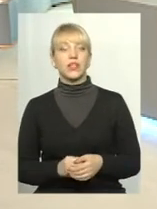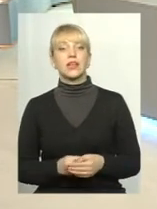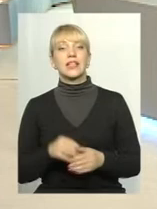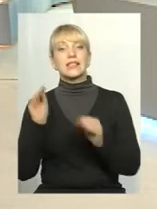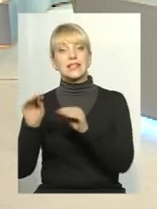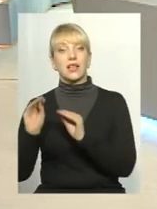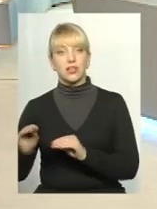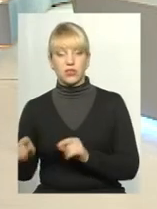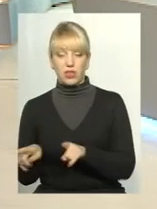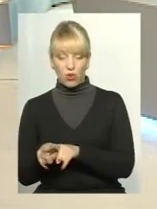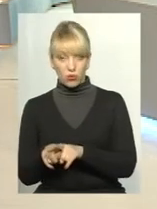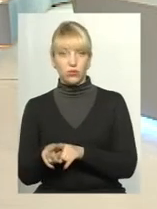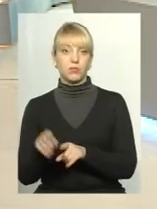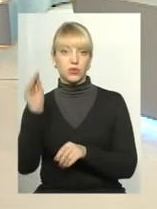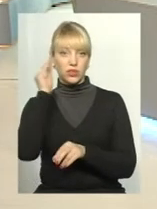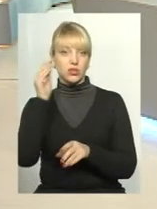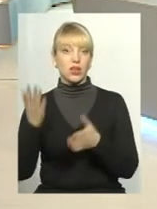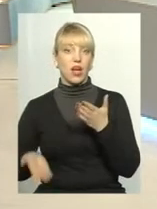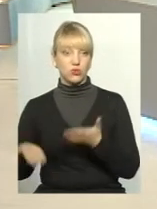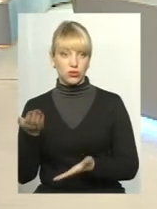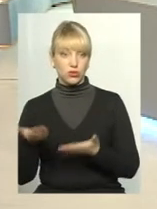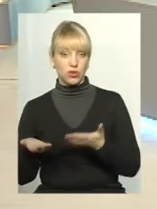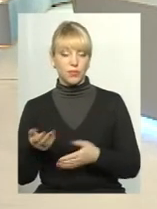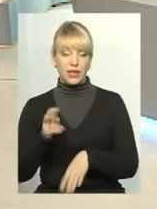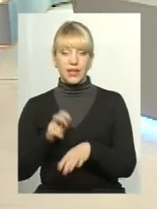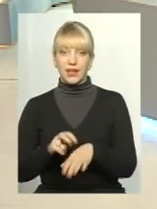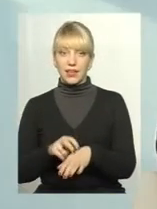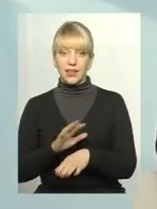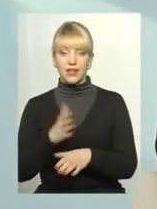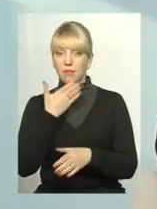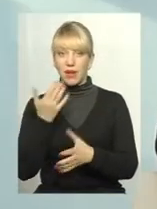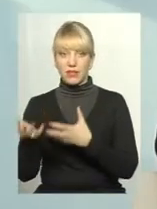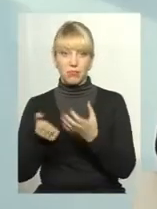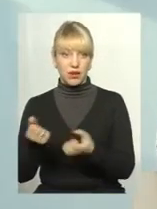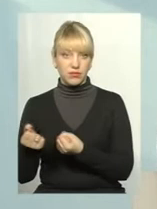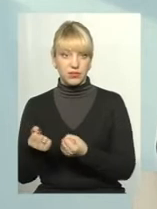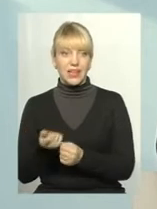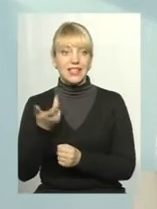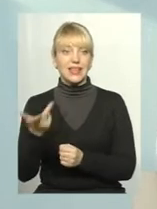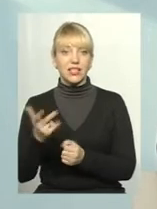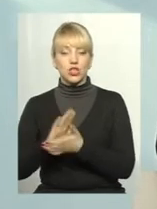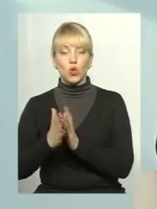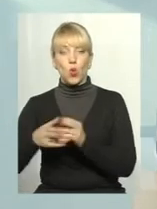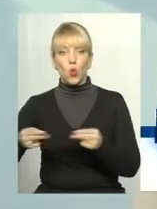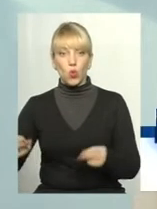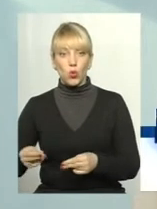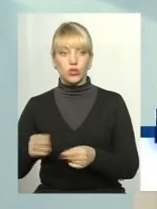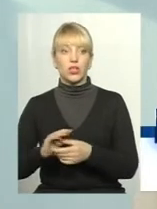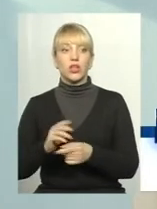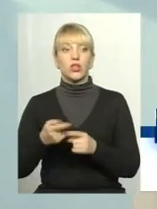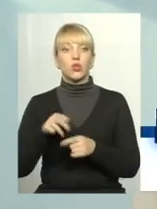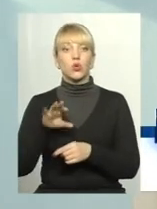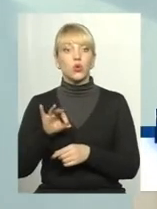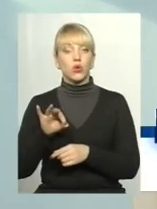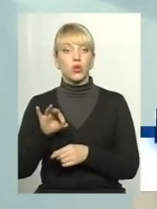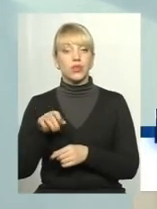Задекларовано навіть таку позицію, що якщо лікар не набрав певну кількість угод чи договорів, то з ним